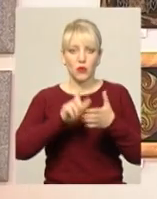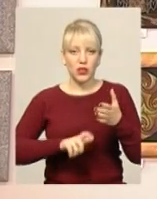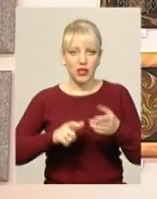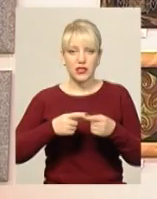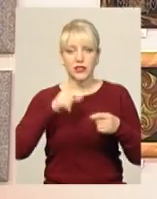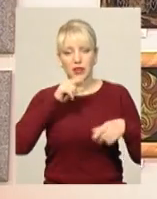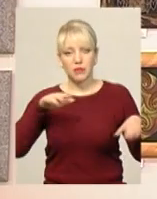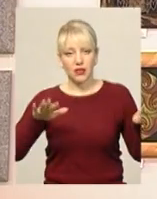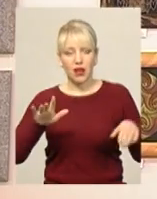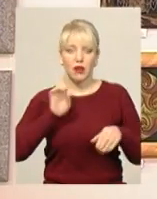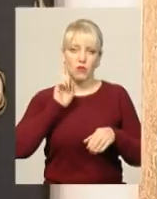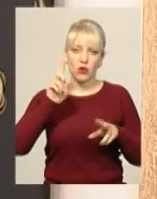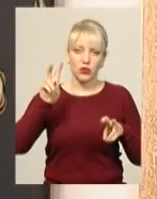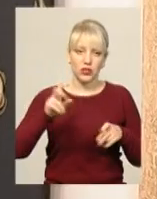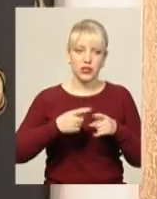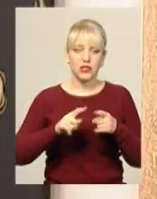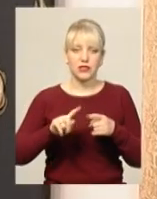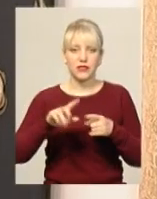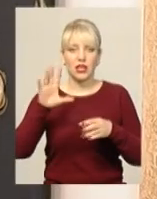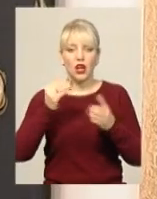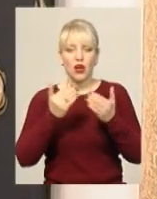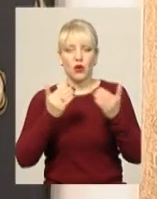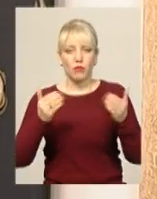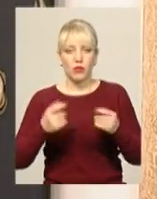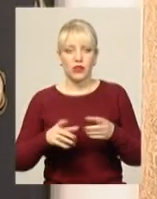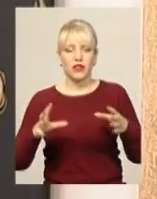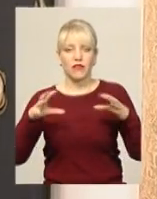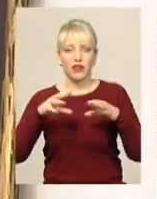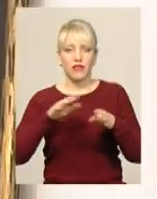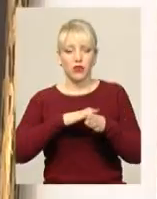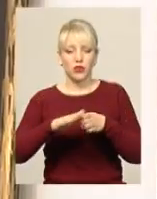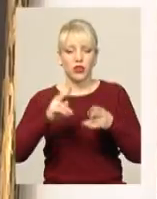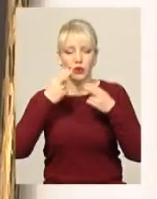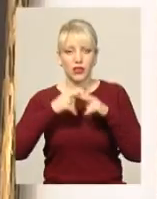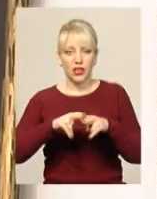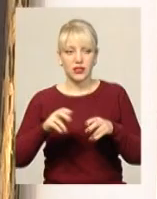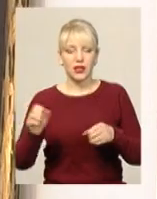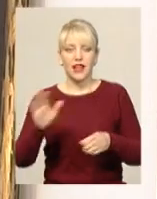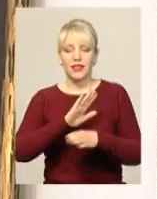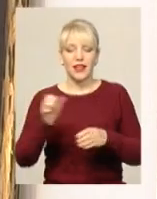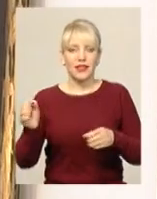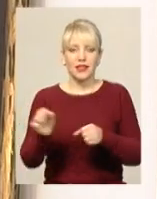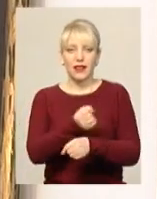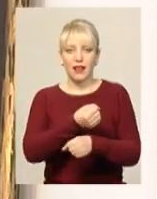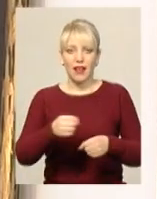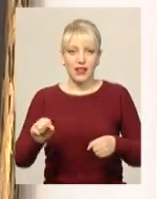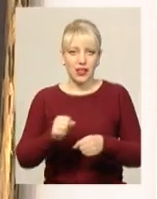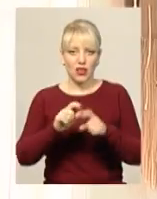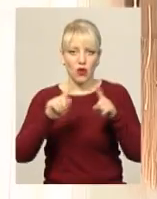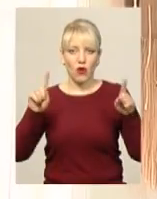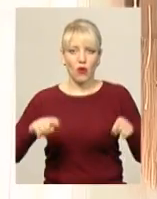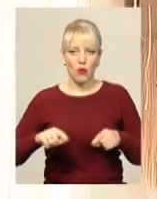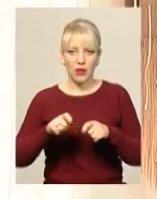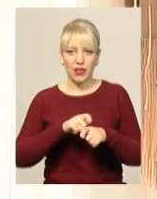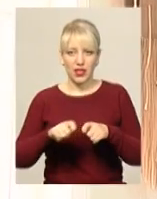птах, молодиця, абстракція, ці та інші роботи зібрані в експозиції, виконані у техніках нитканого губелену, нитково-цвяхового натягу, джутової